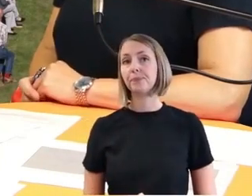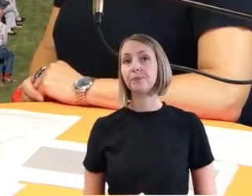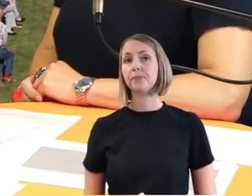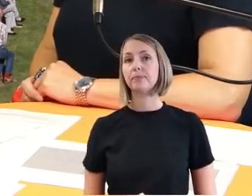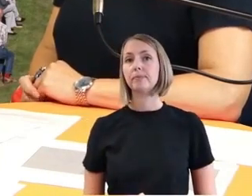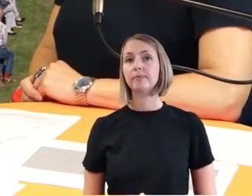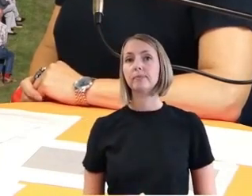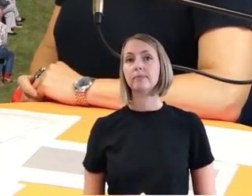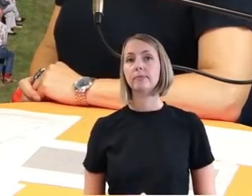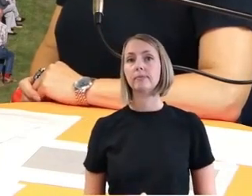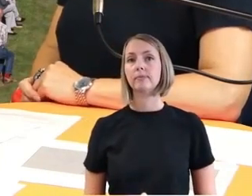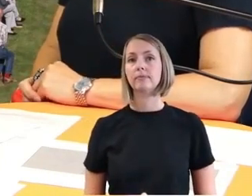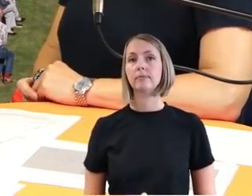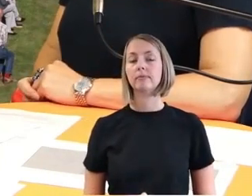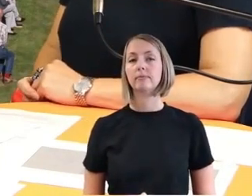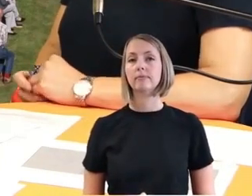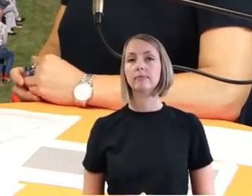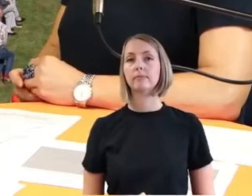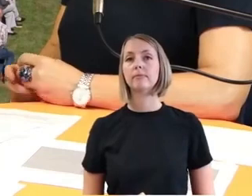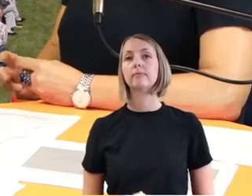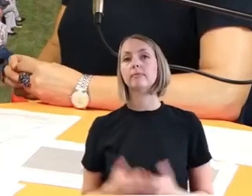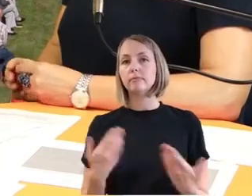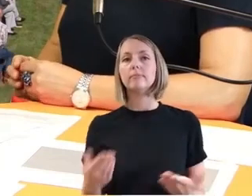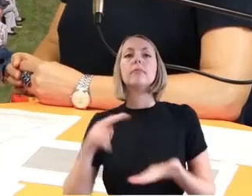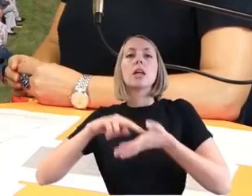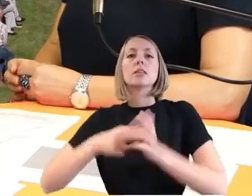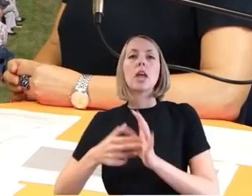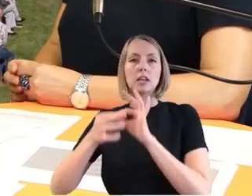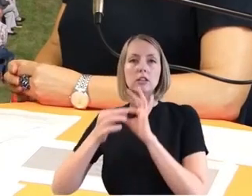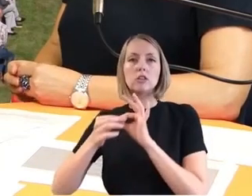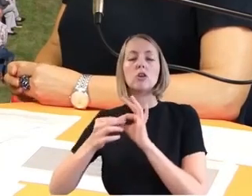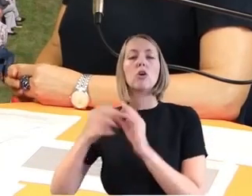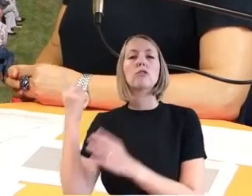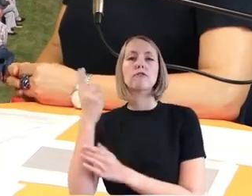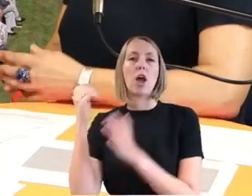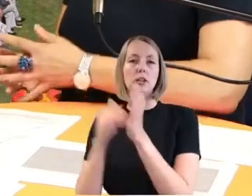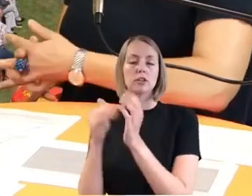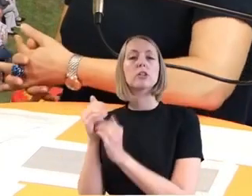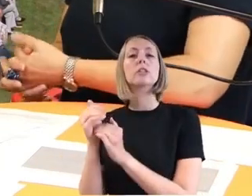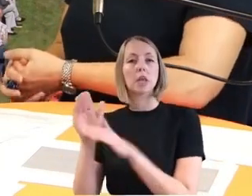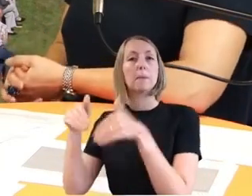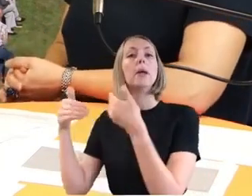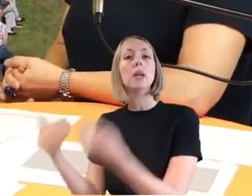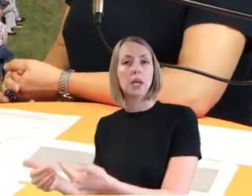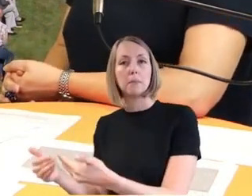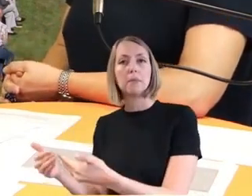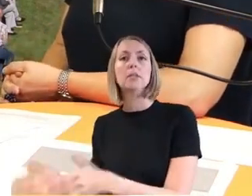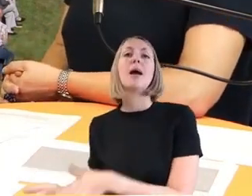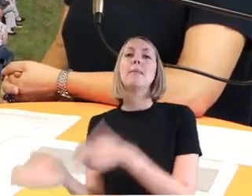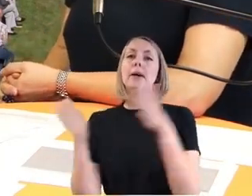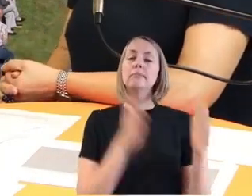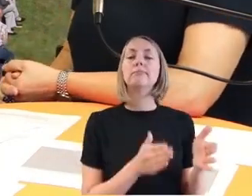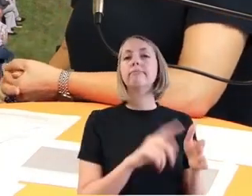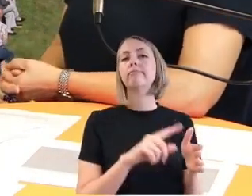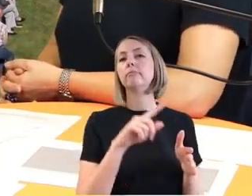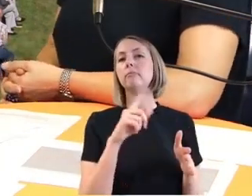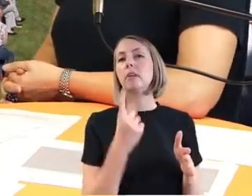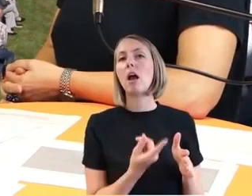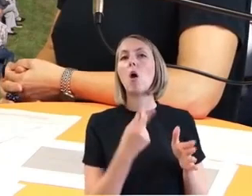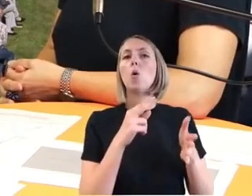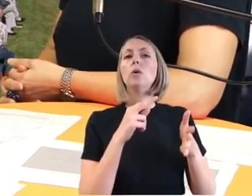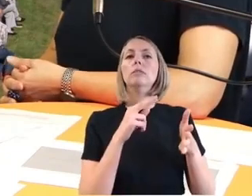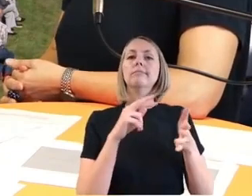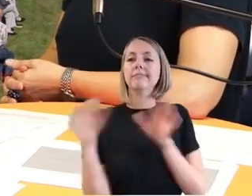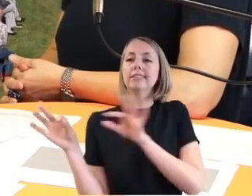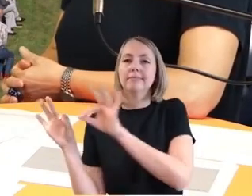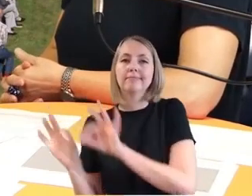einen die technische Seite, das modulare Warnsystem, das wir auch kontinuierlich weiterentwickeln. Wir haben hier aber auch den Aspekt von der Technik